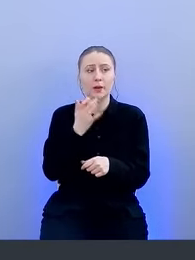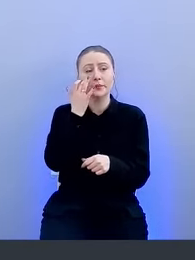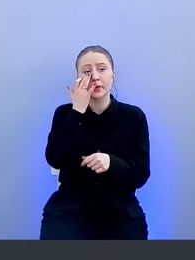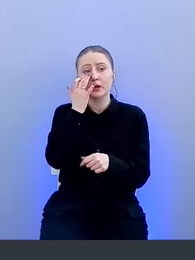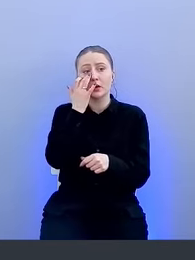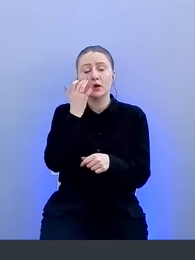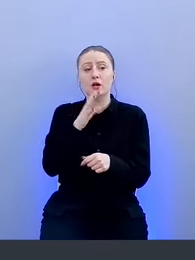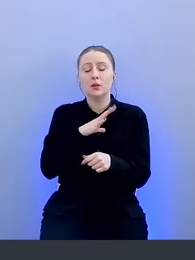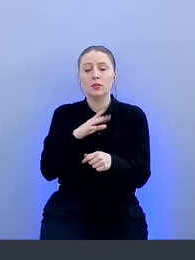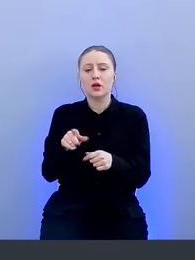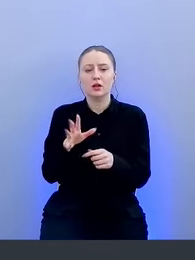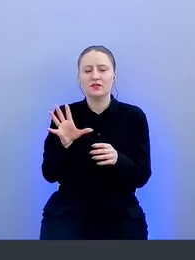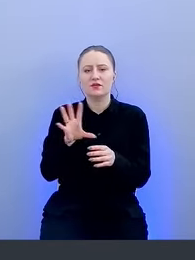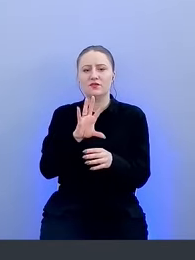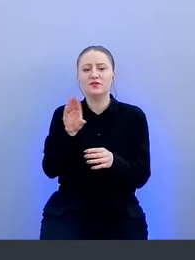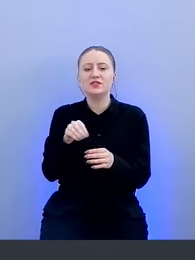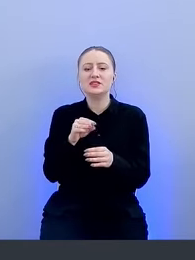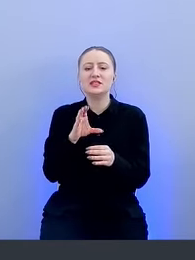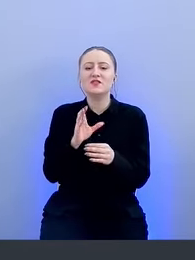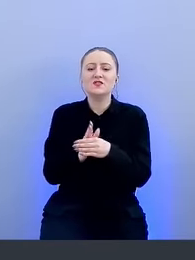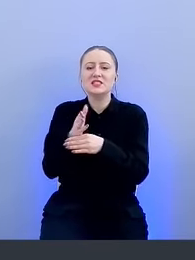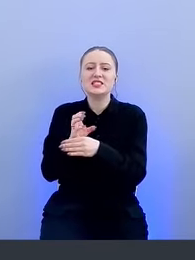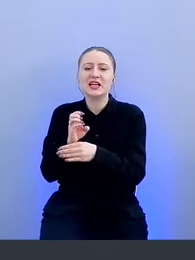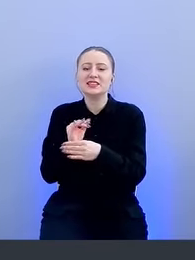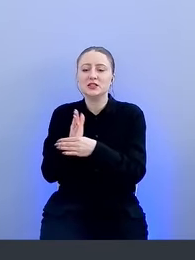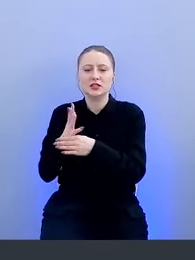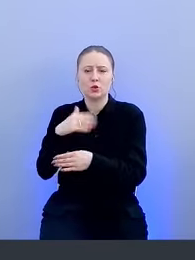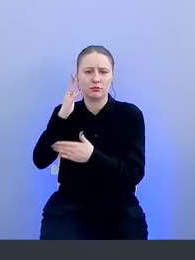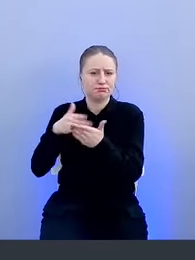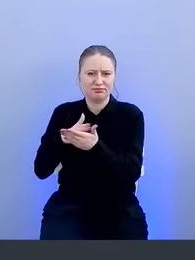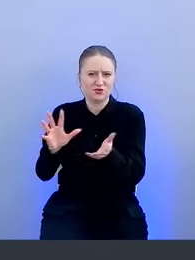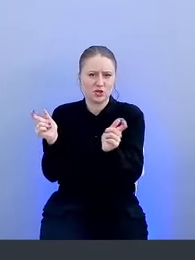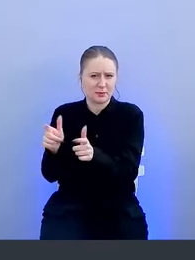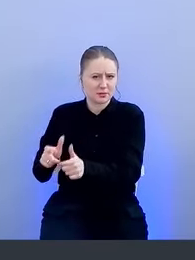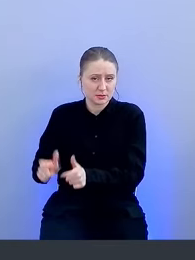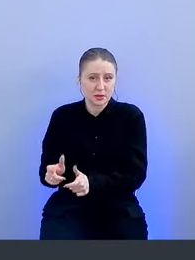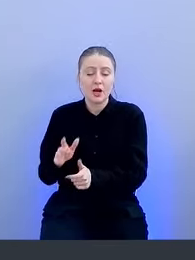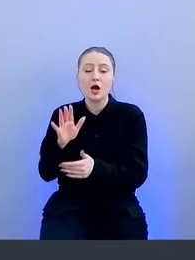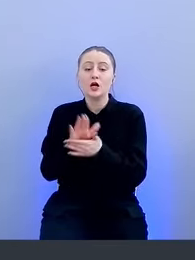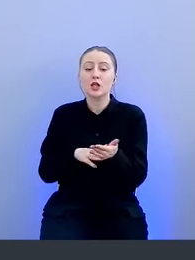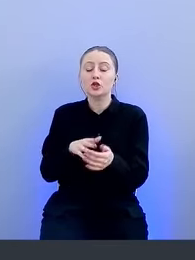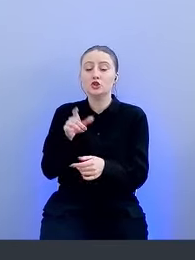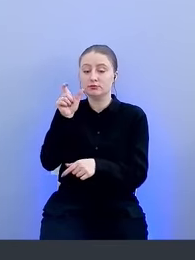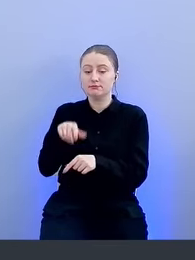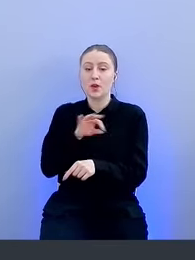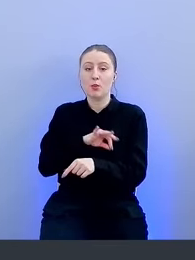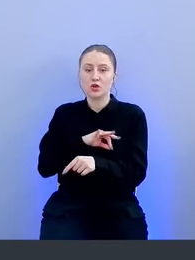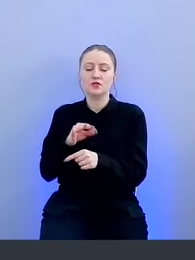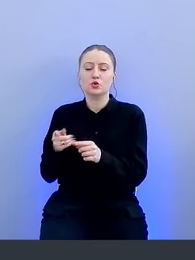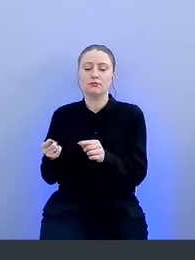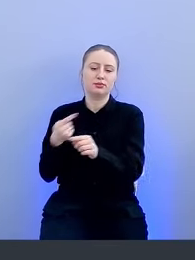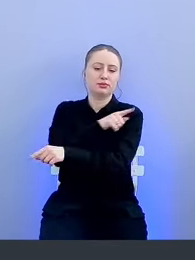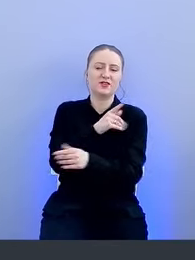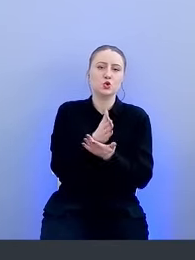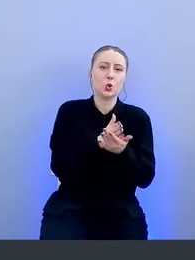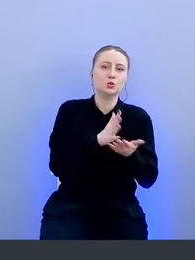Происходил сброс всех сессий. При успешной аутентификации пользователя перебрасывало на форум обращения службы поддержки,